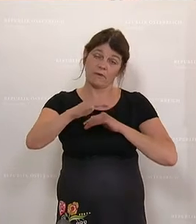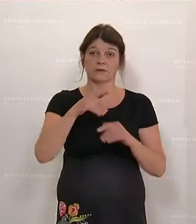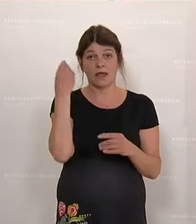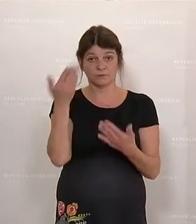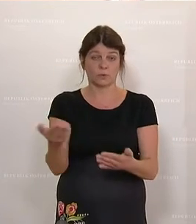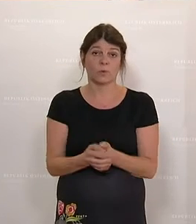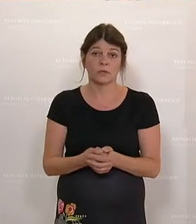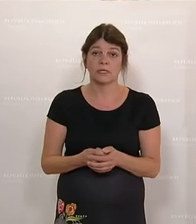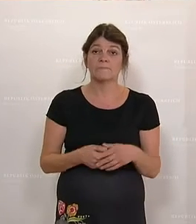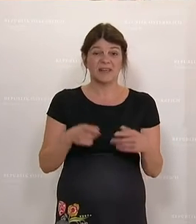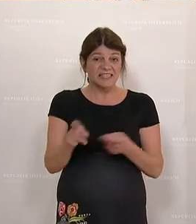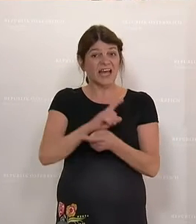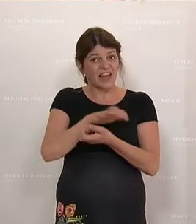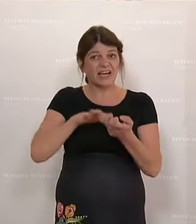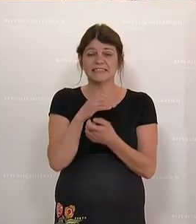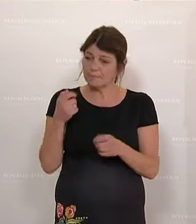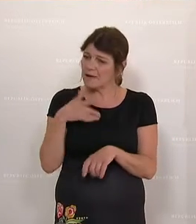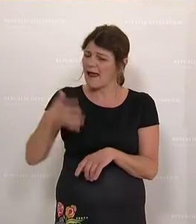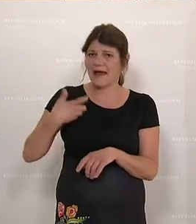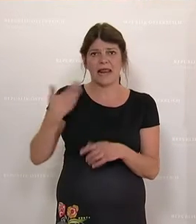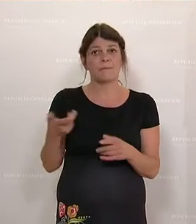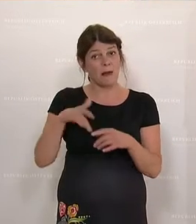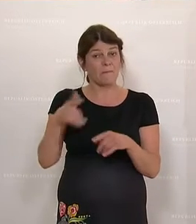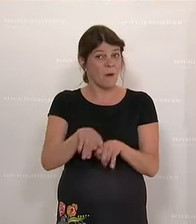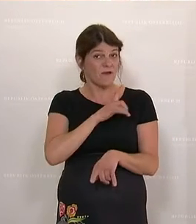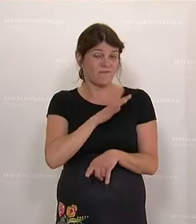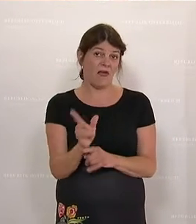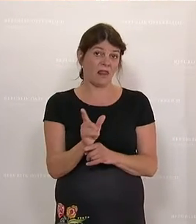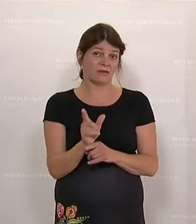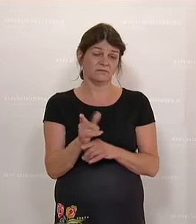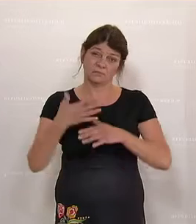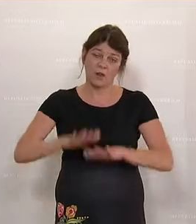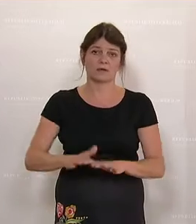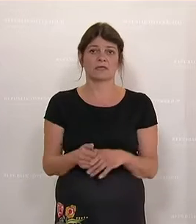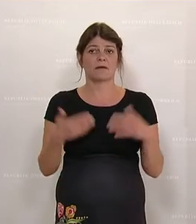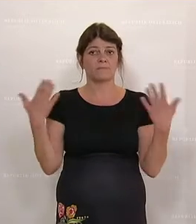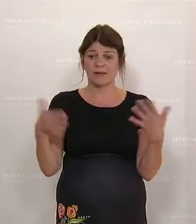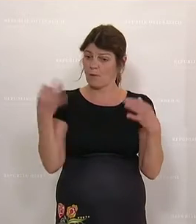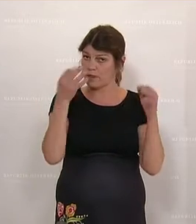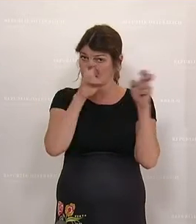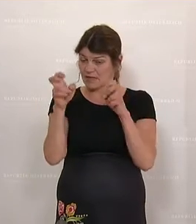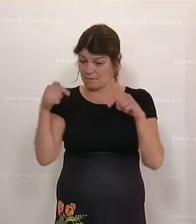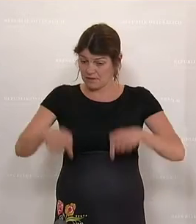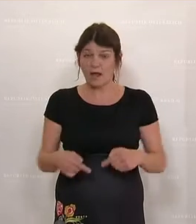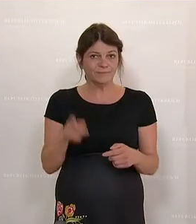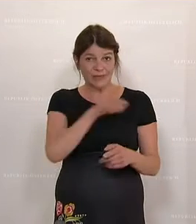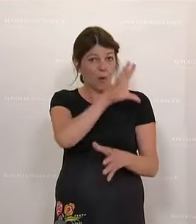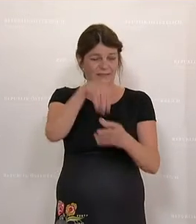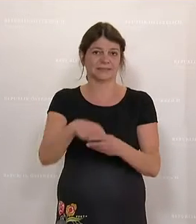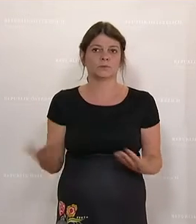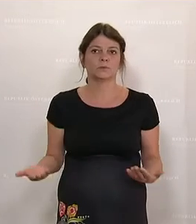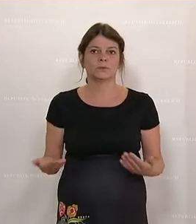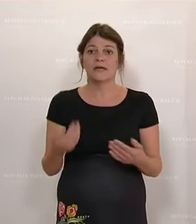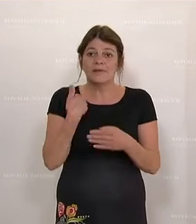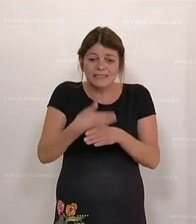ärgerlich, aber manchmal auch gefährlich. Und das heutige Thema hier fällt genau da hinein. Wir sind